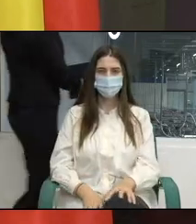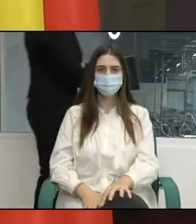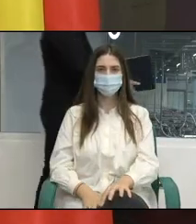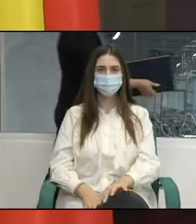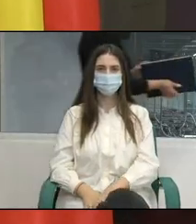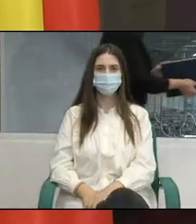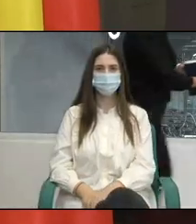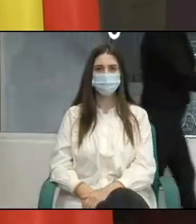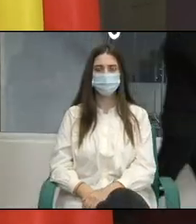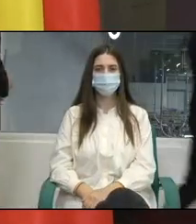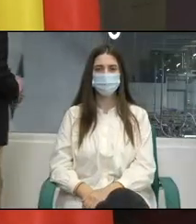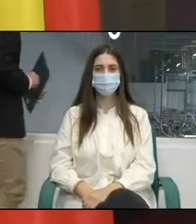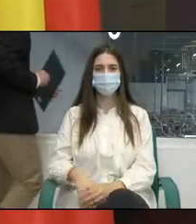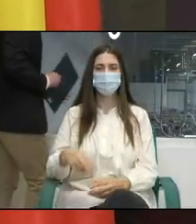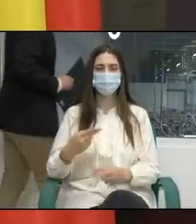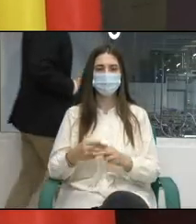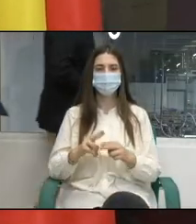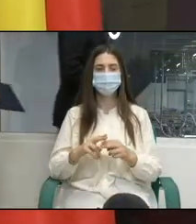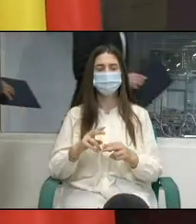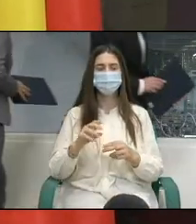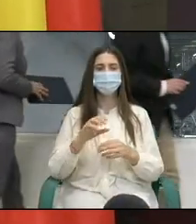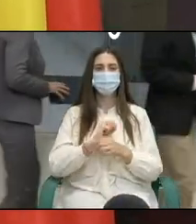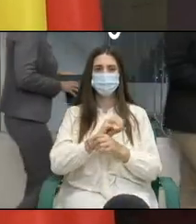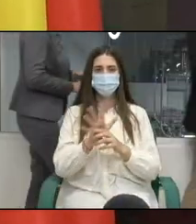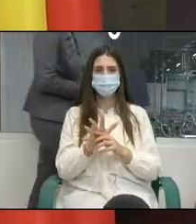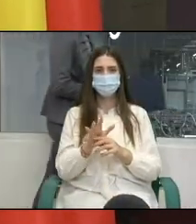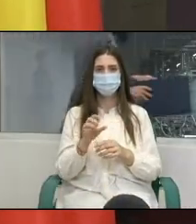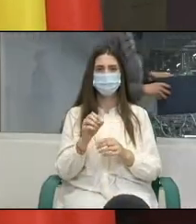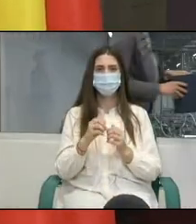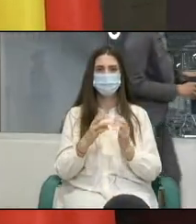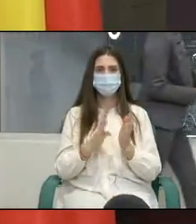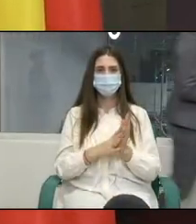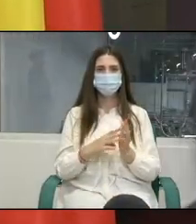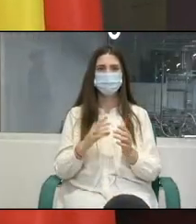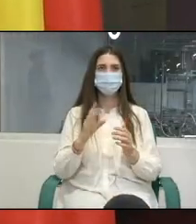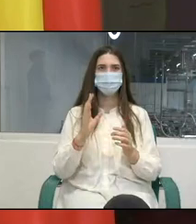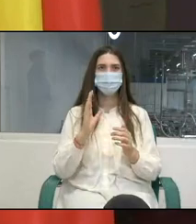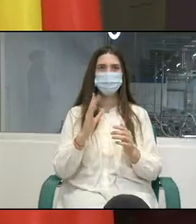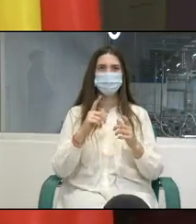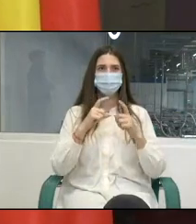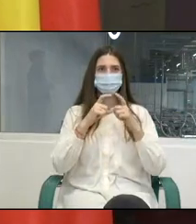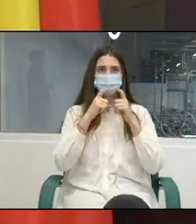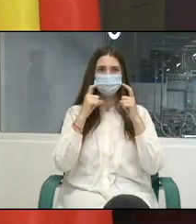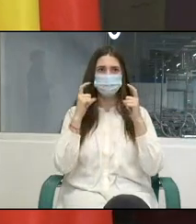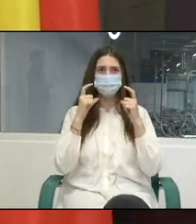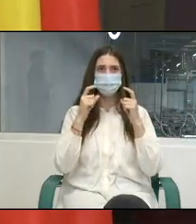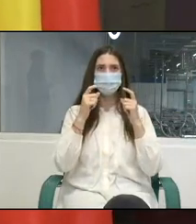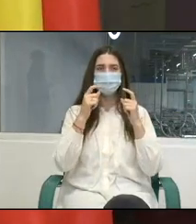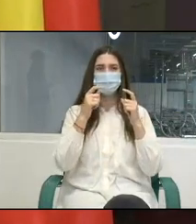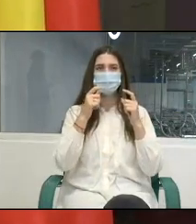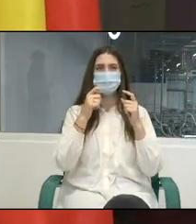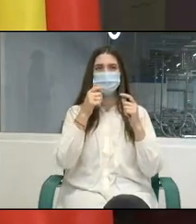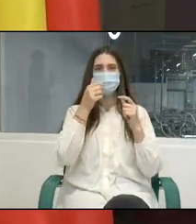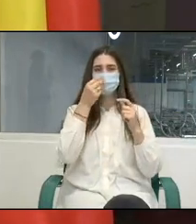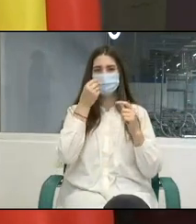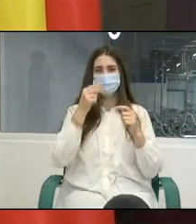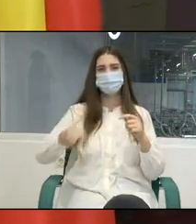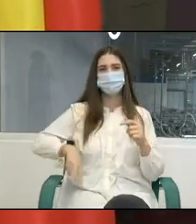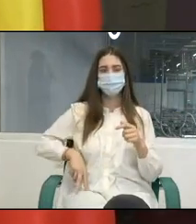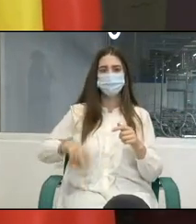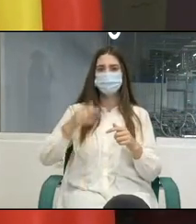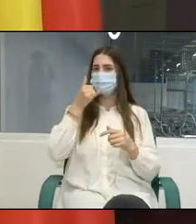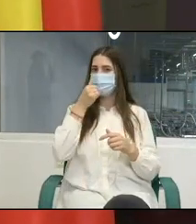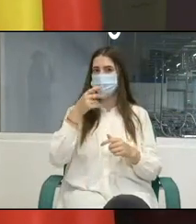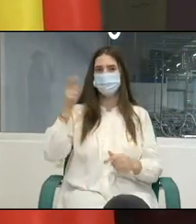Restricțiile impuse de pandemia COVID-19 l-au împiedicat pe domnul Koehler să ni se alături aici la Chișinău Dinsul va